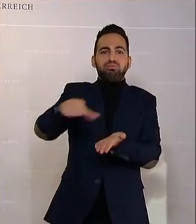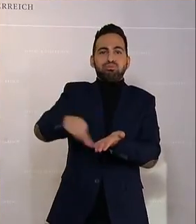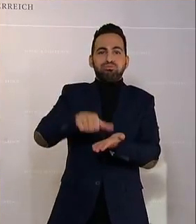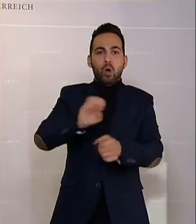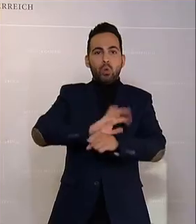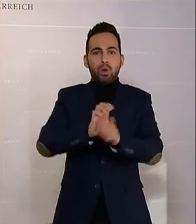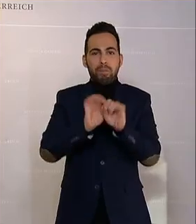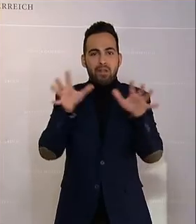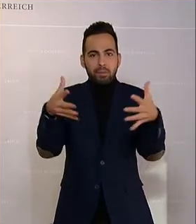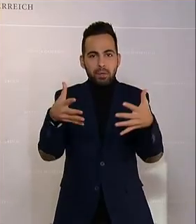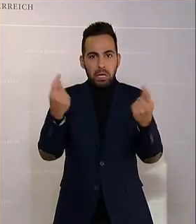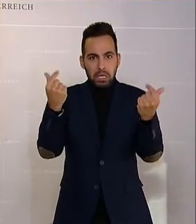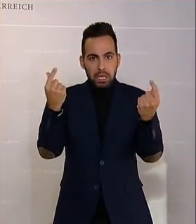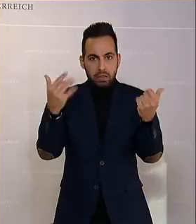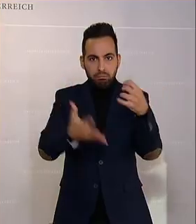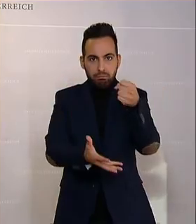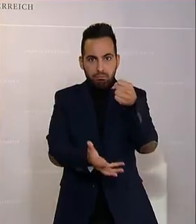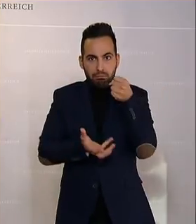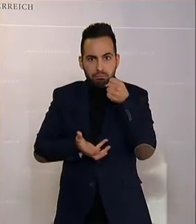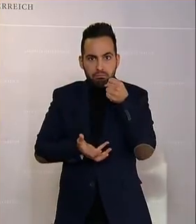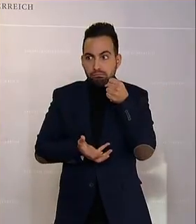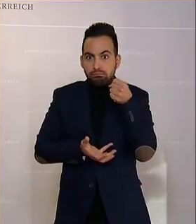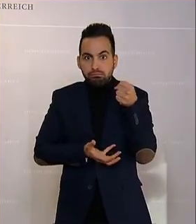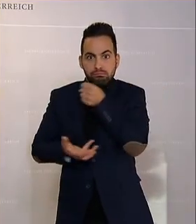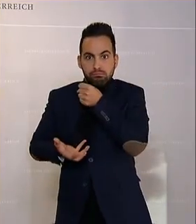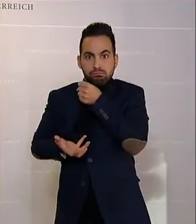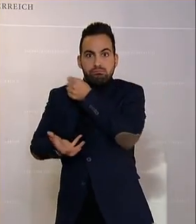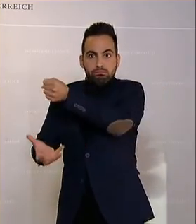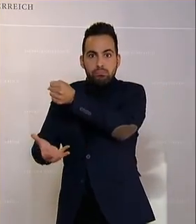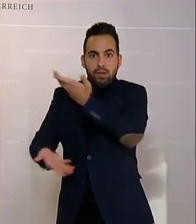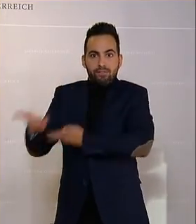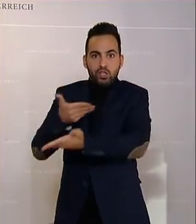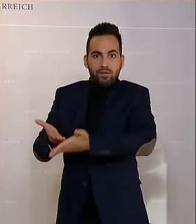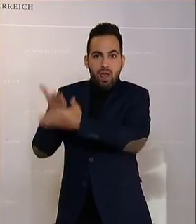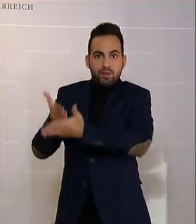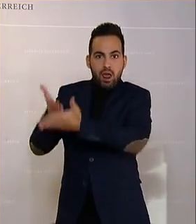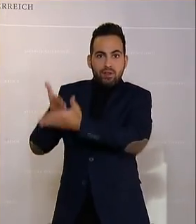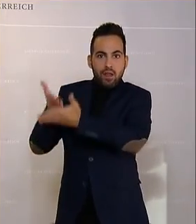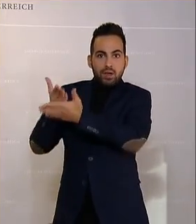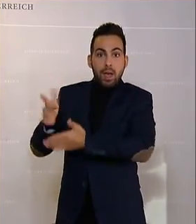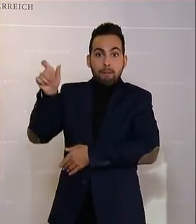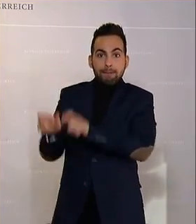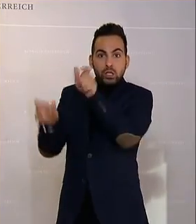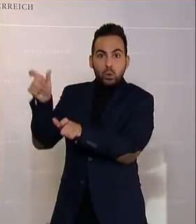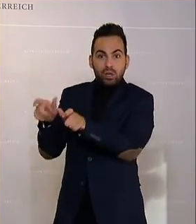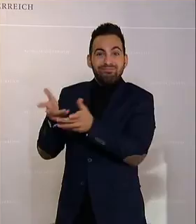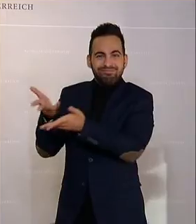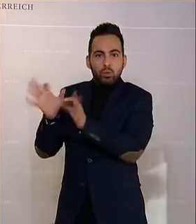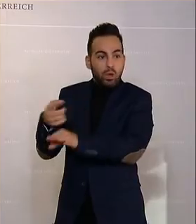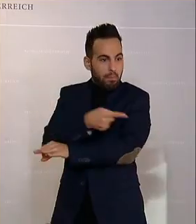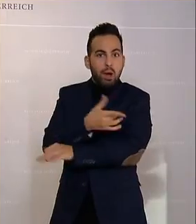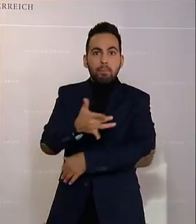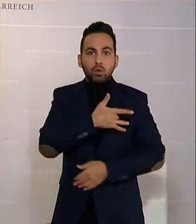-Pandemie. Sie haben die Gelder ausschließlich für Wirtschaftshilfen ausgegeben und für Maßnahmen, die den Betroffenen und den Kranken und den